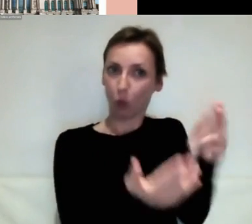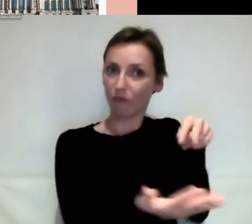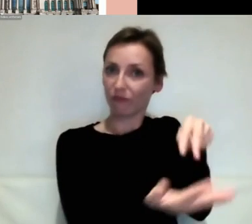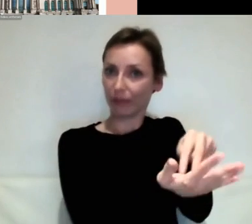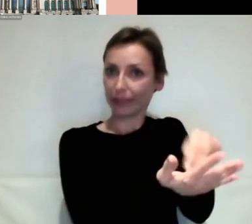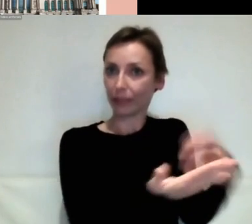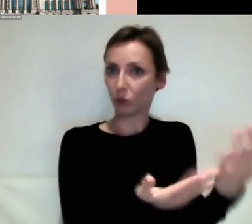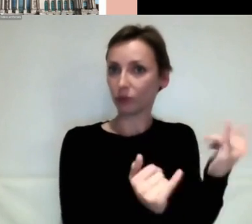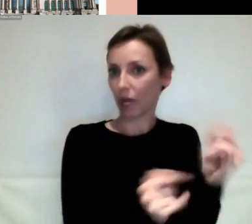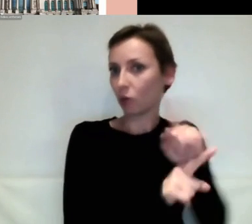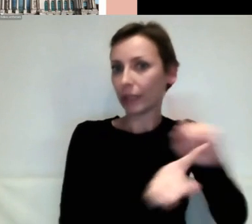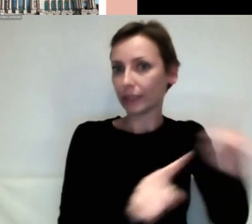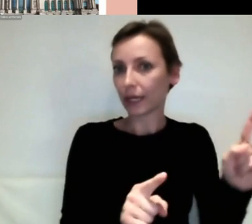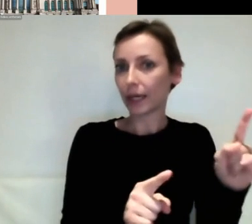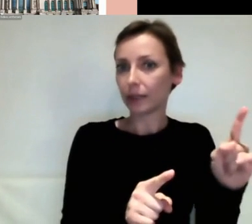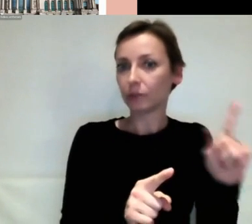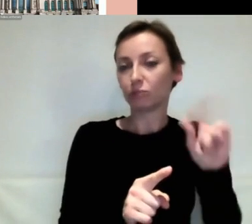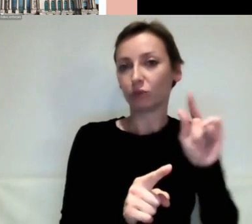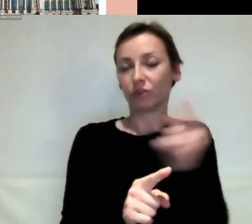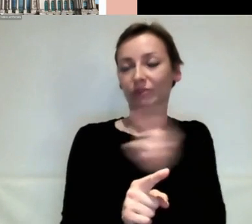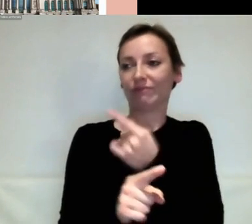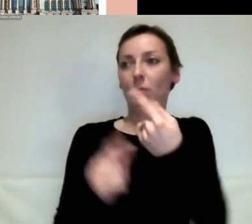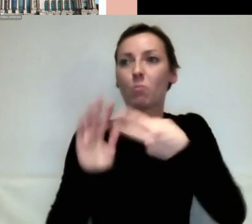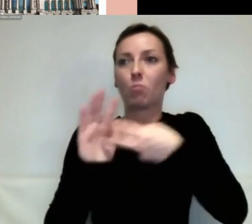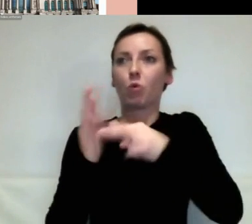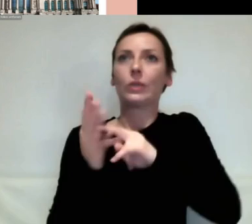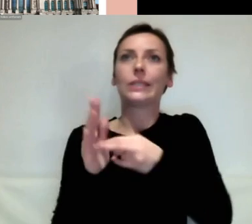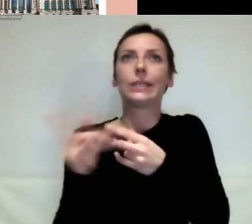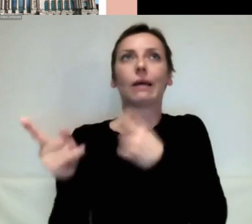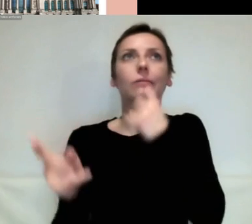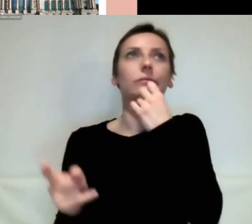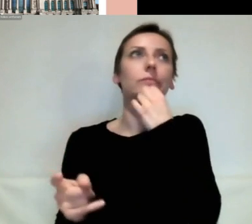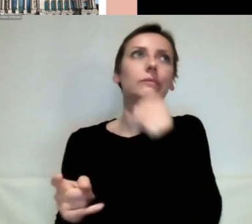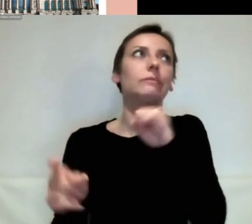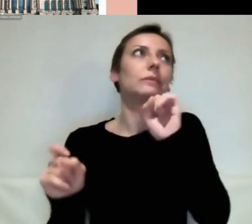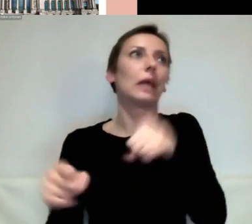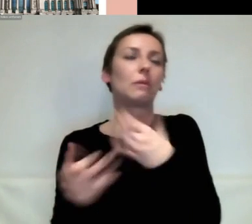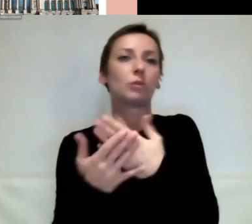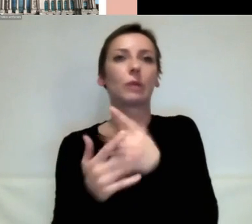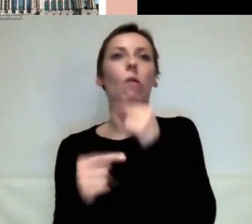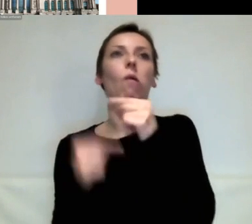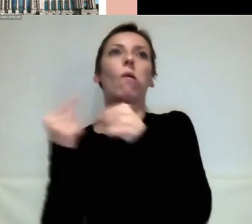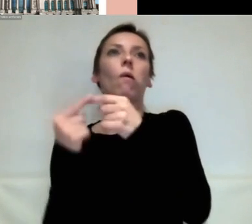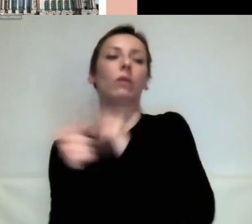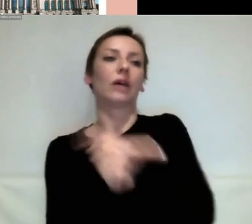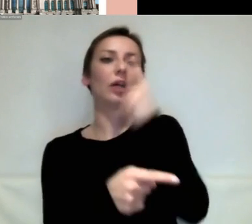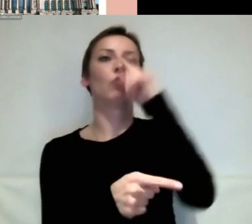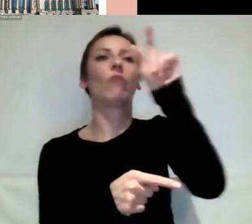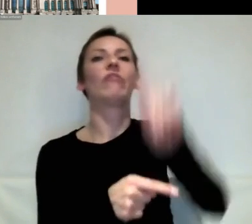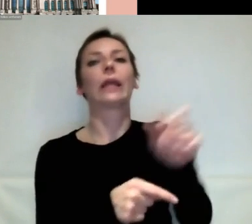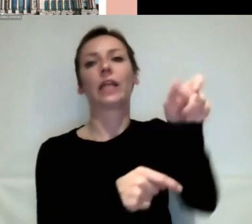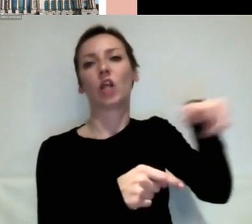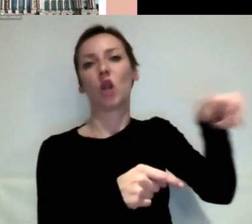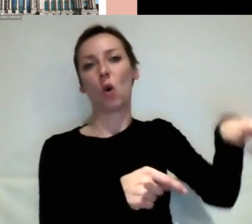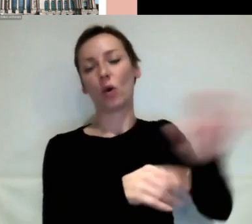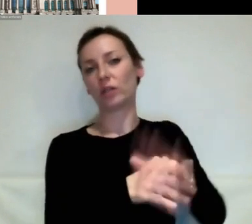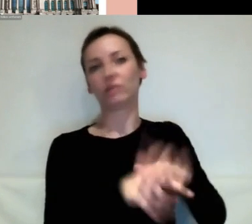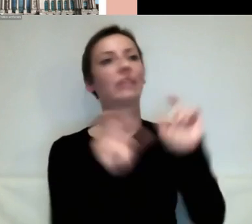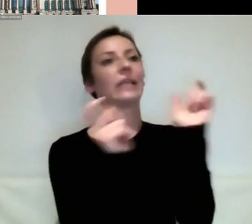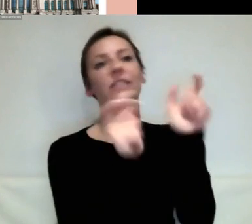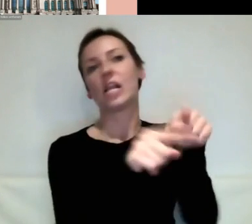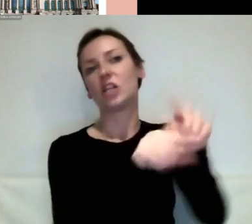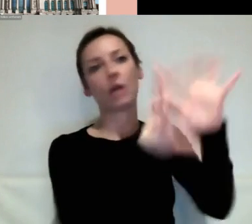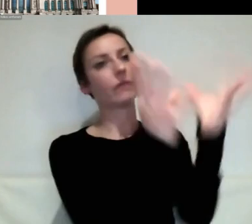Das kann man natürlich als PolitikerInnen als Ausrede benutzen. Aber man kann auch die ernsthafte, authentische Sorge vertreten. Das ist aber gar nicht so wichtig.